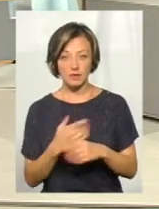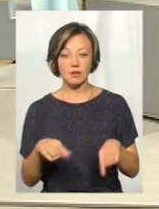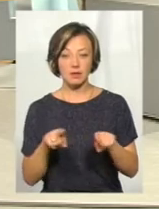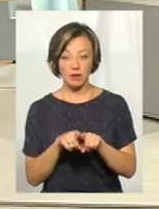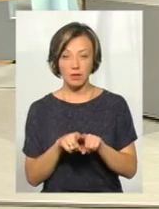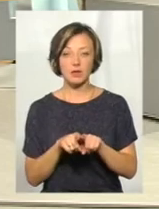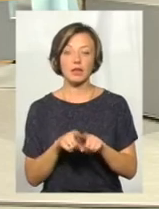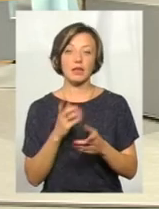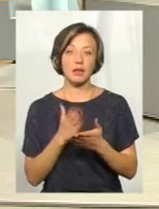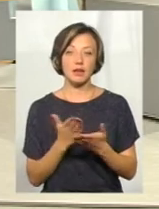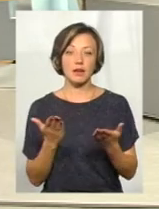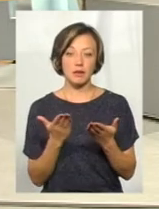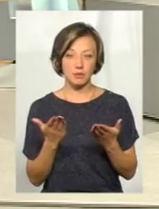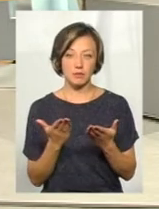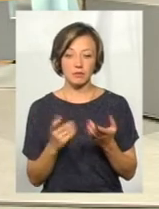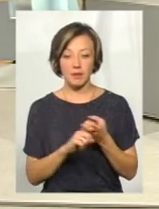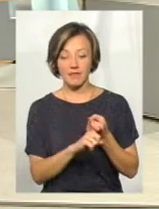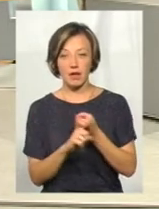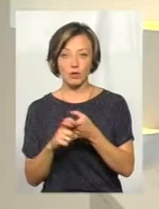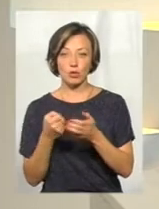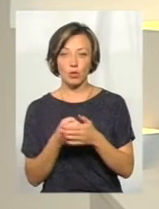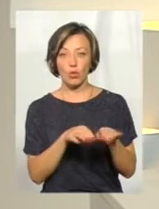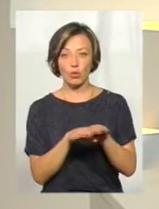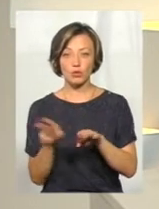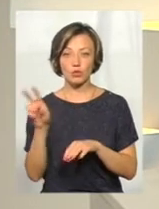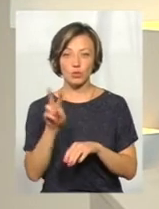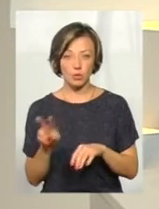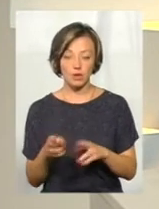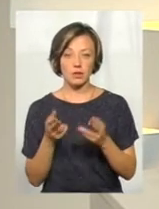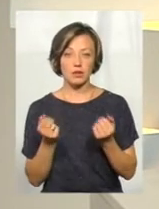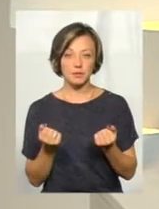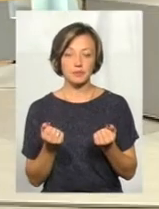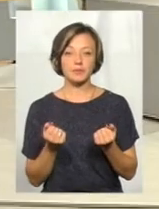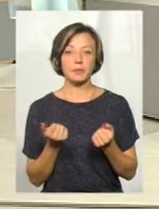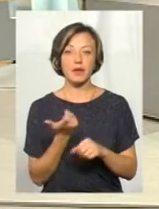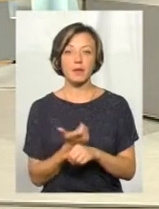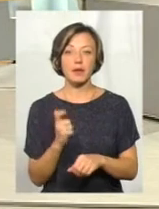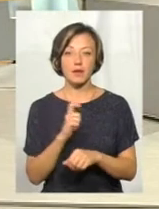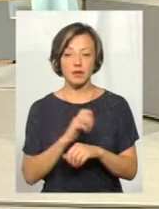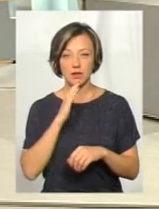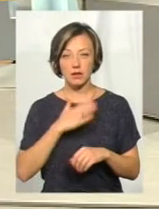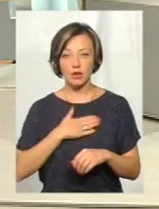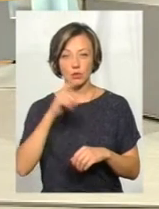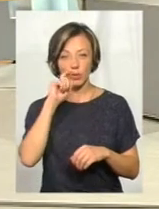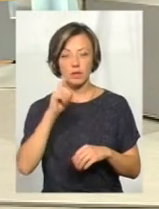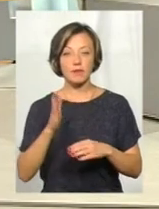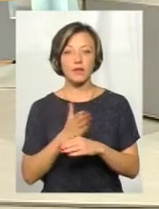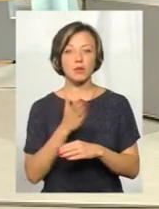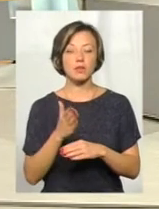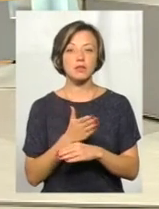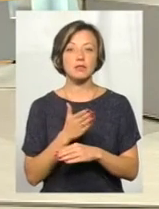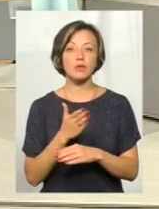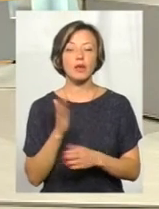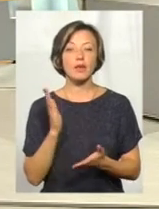воно є якимось чином прив'язане до курсу долара? Звичайно. Переважно наше українське виробництво,